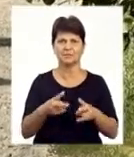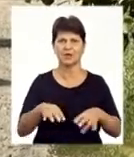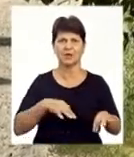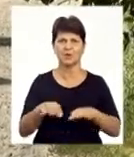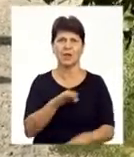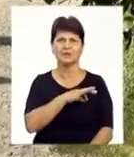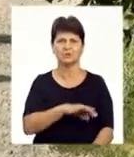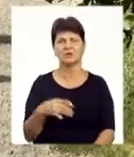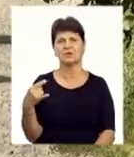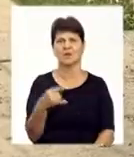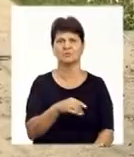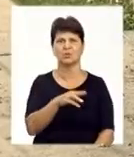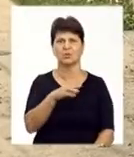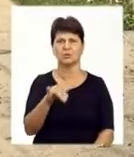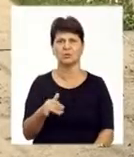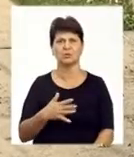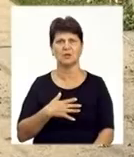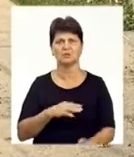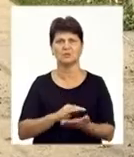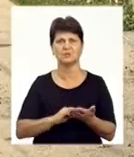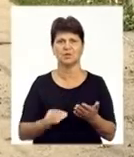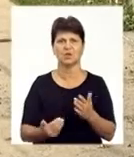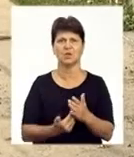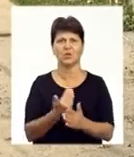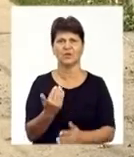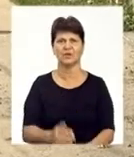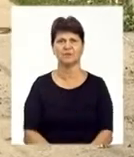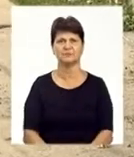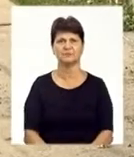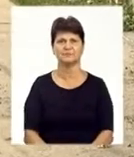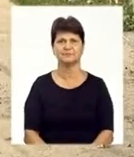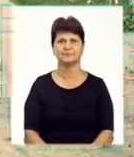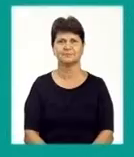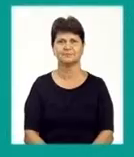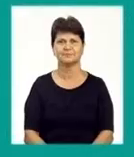експлуатації транспорту. Дар'я Красовська, Валерій Черкашин – Новини.